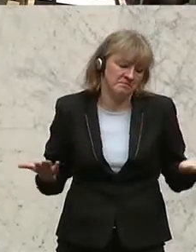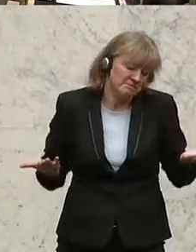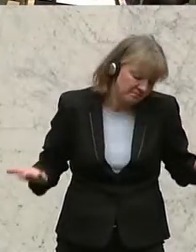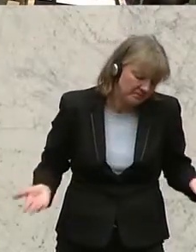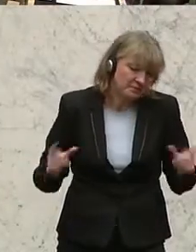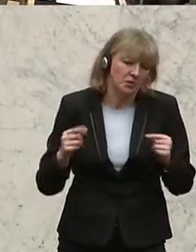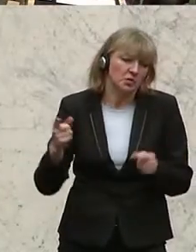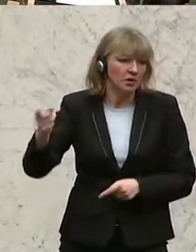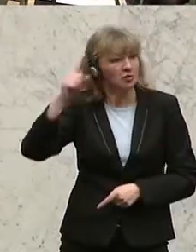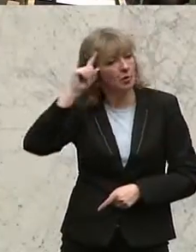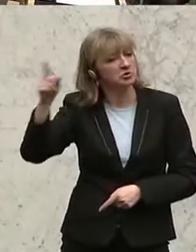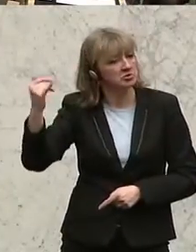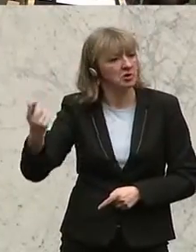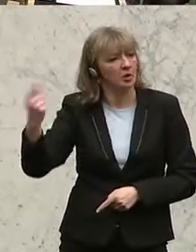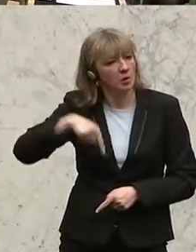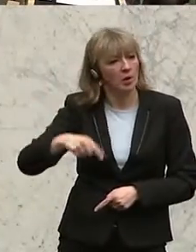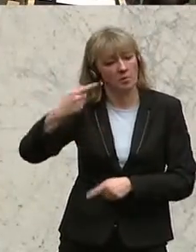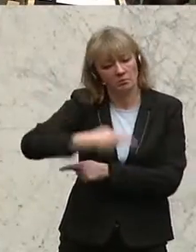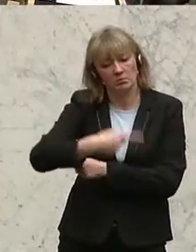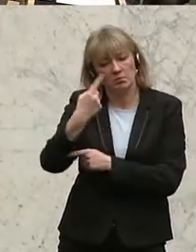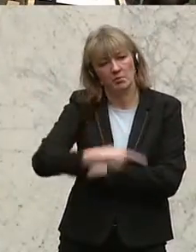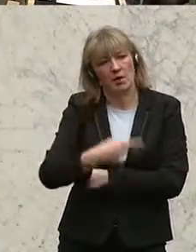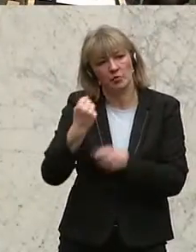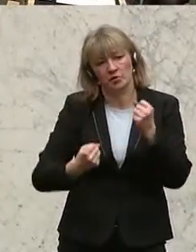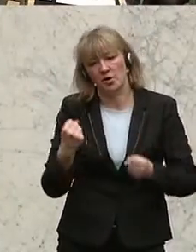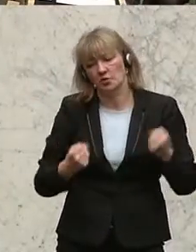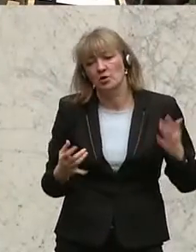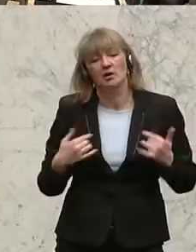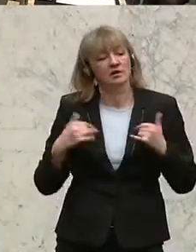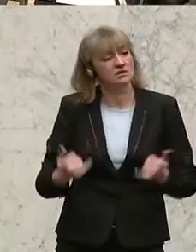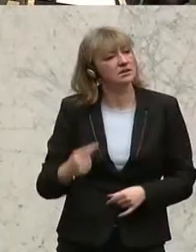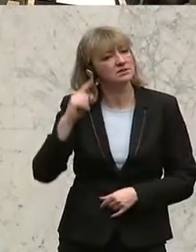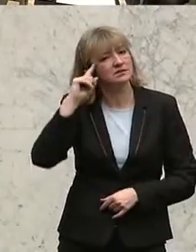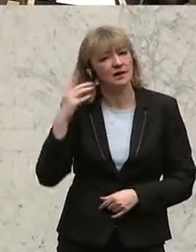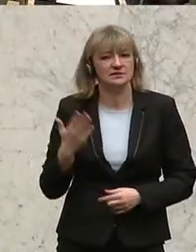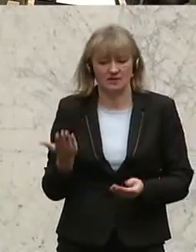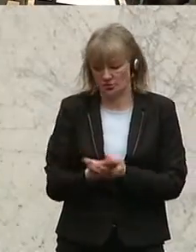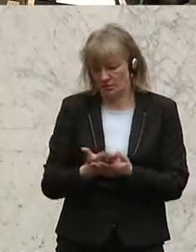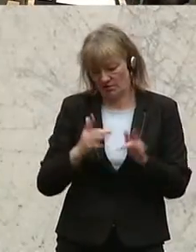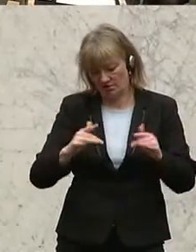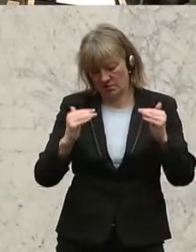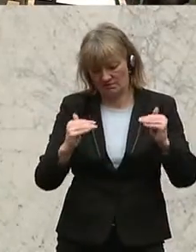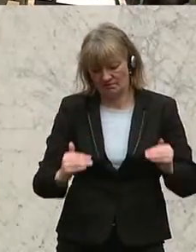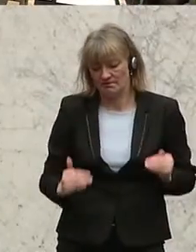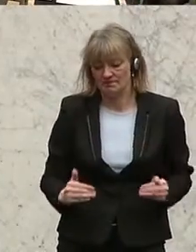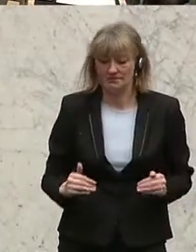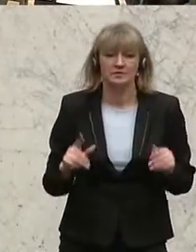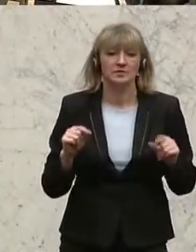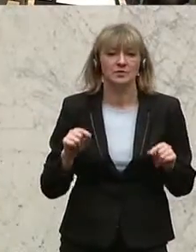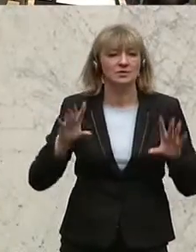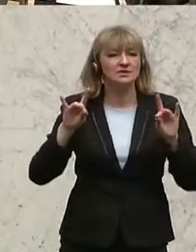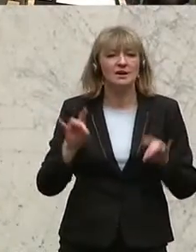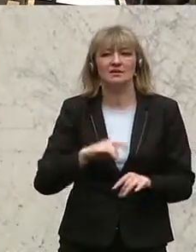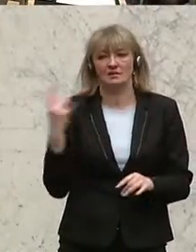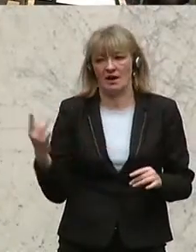also auch Deutschland eine PKW-Maut einführen. Nach unserem derzeitigen Wissensstand und was an Unterlagen vorliegt, soll die 10